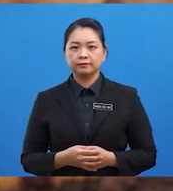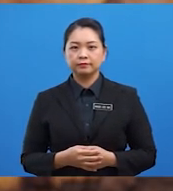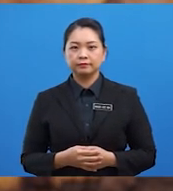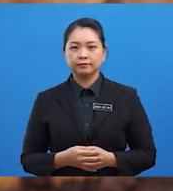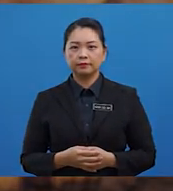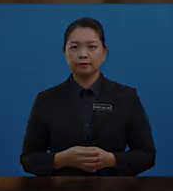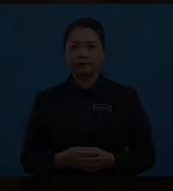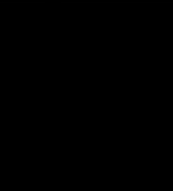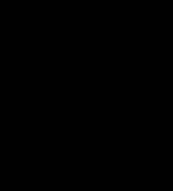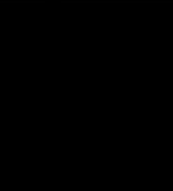selamat